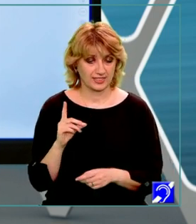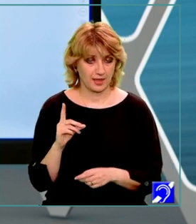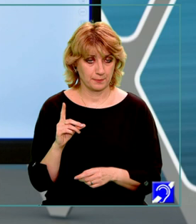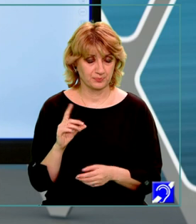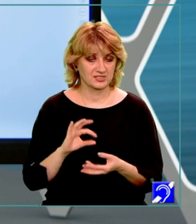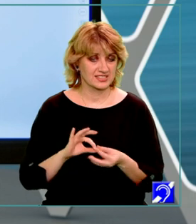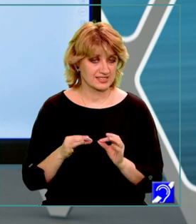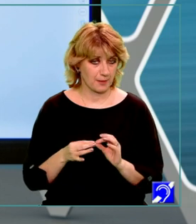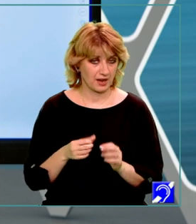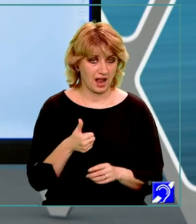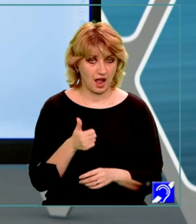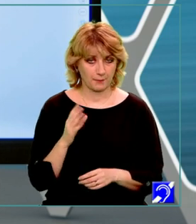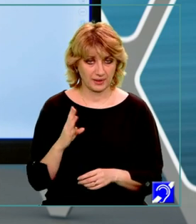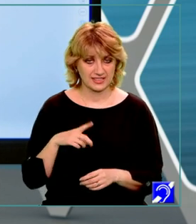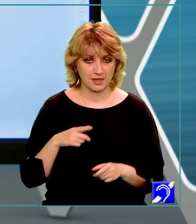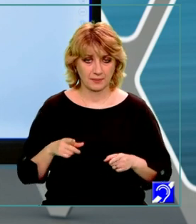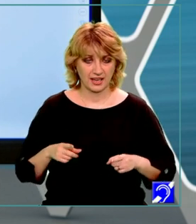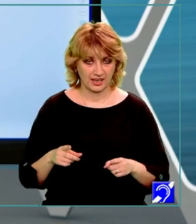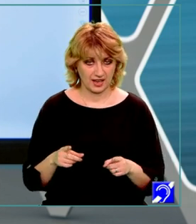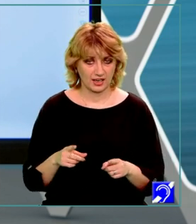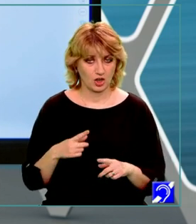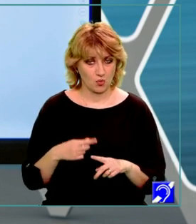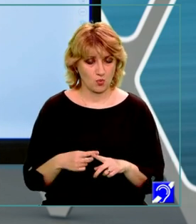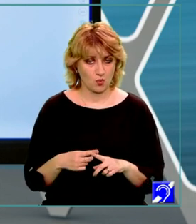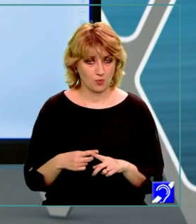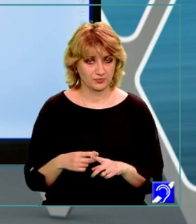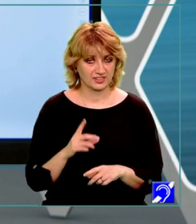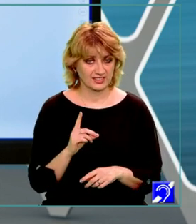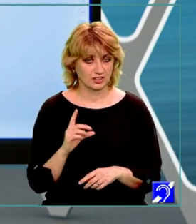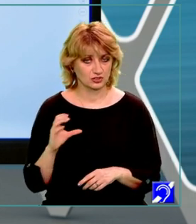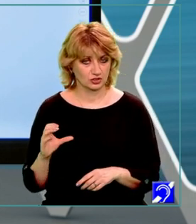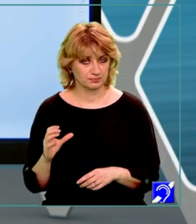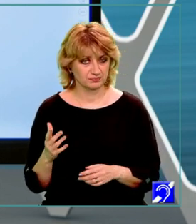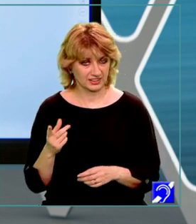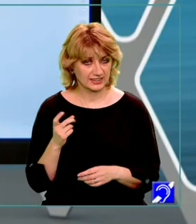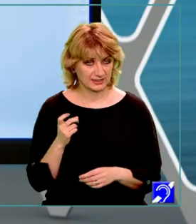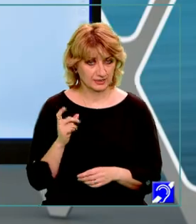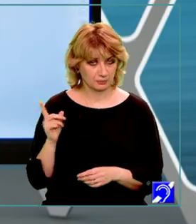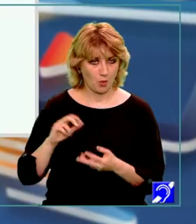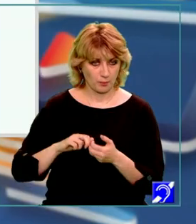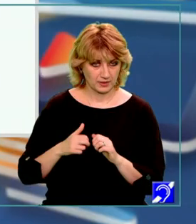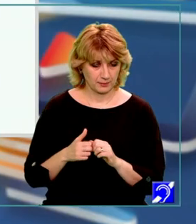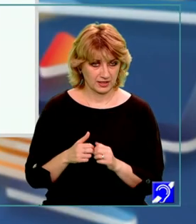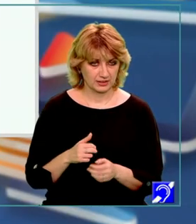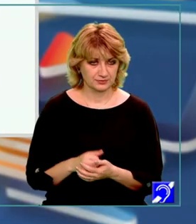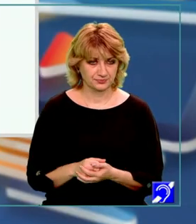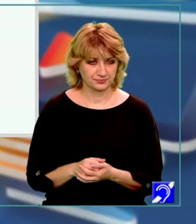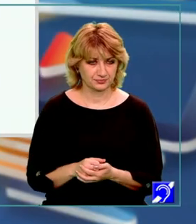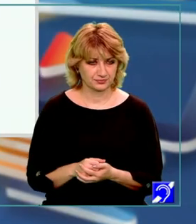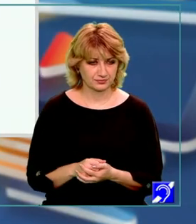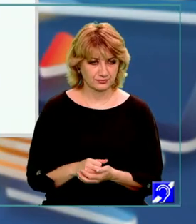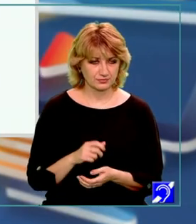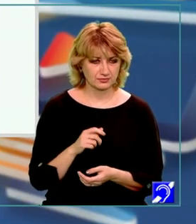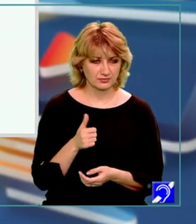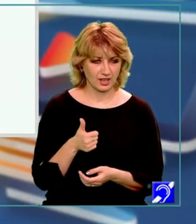înseamnă că AB este paralelă cu TC tot din ipoteză BC paralelă cu AT